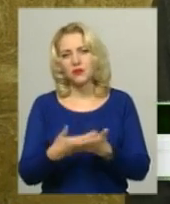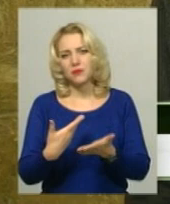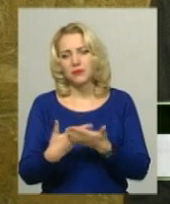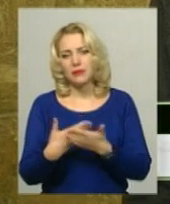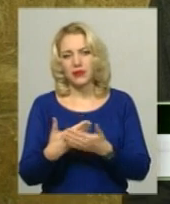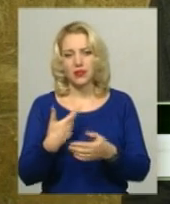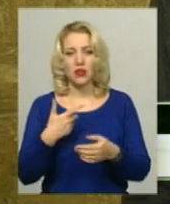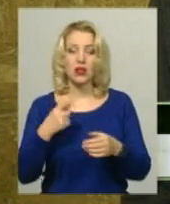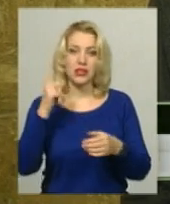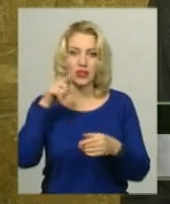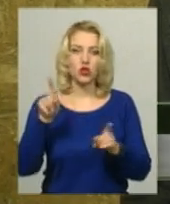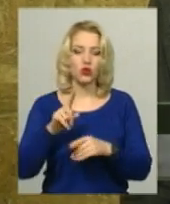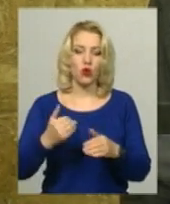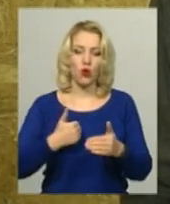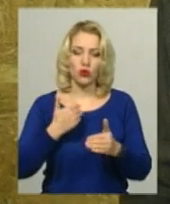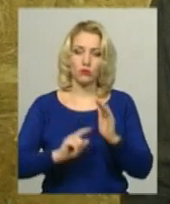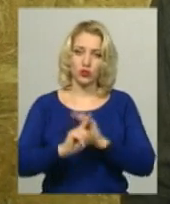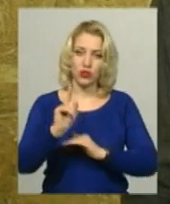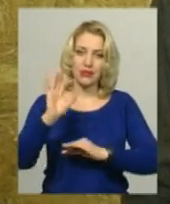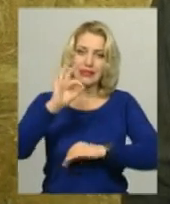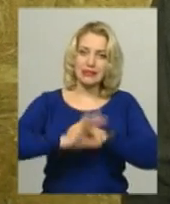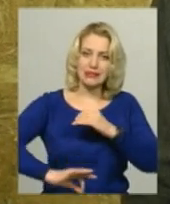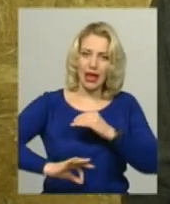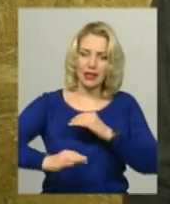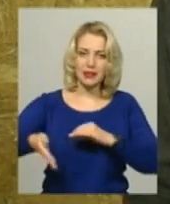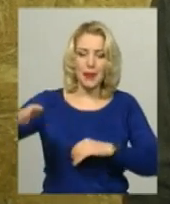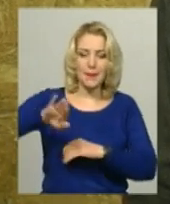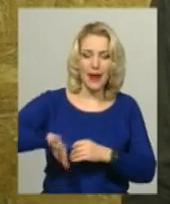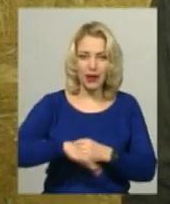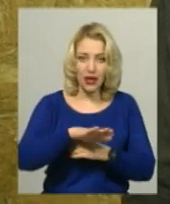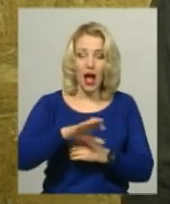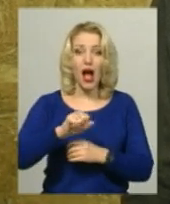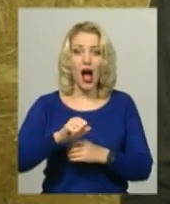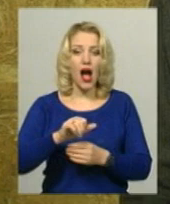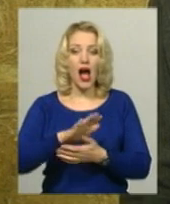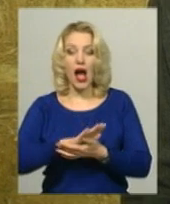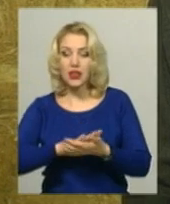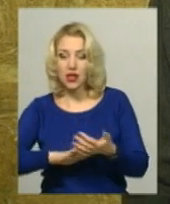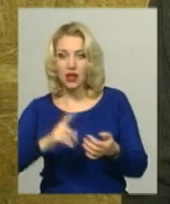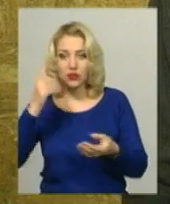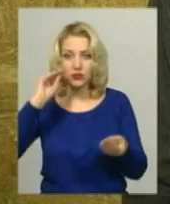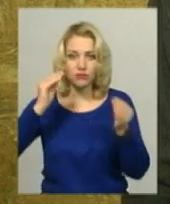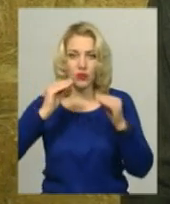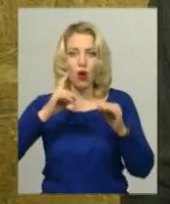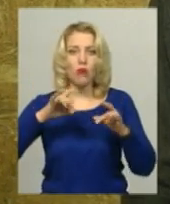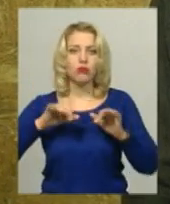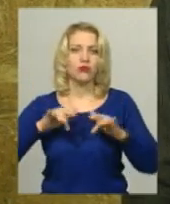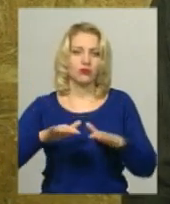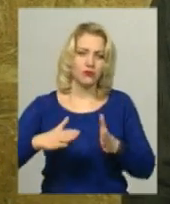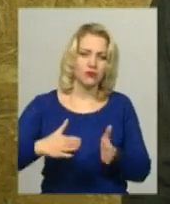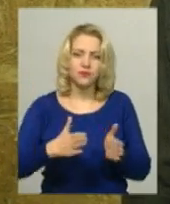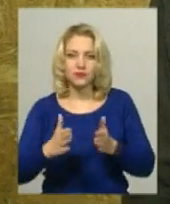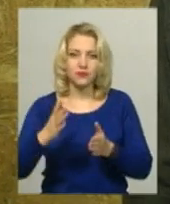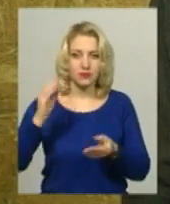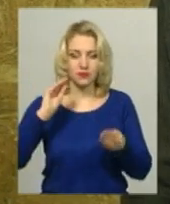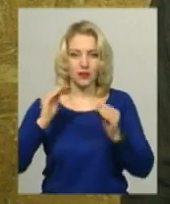спуститися західним берегом, але країни і все інше. Ми вже пропрацьовували по ходу справи. І бувало навіть